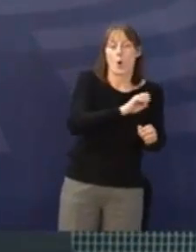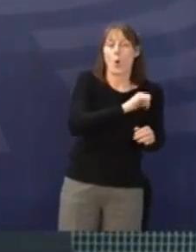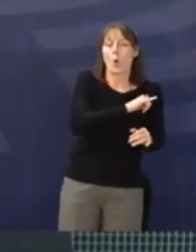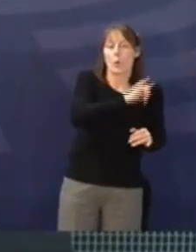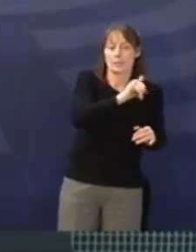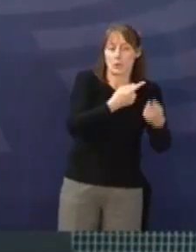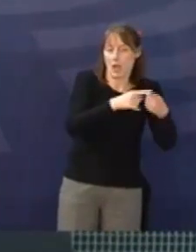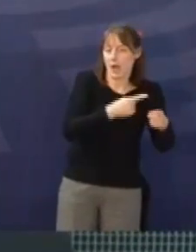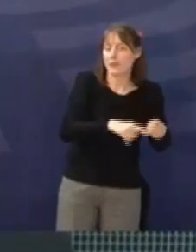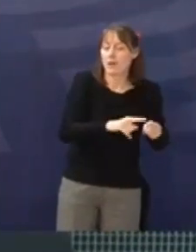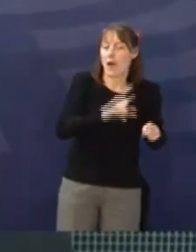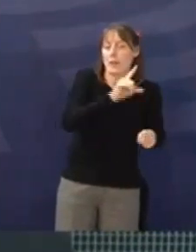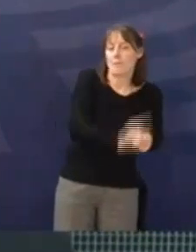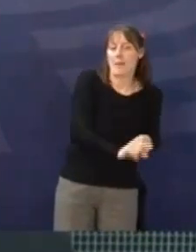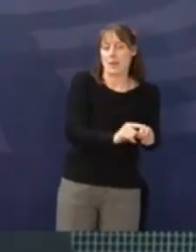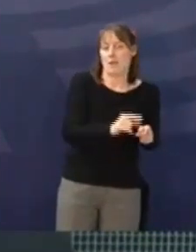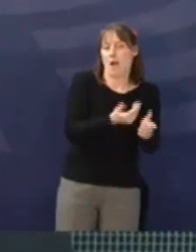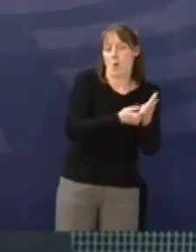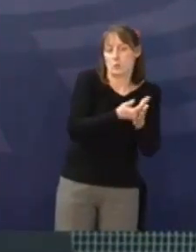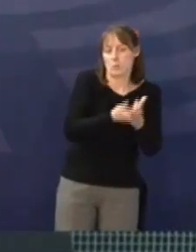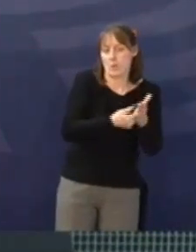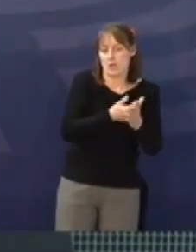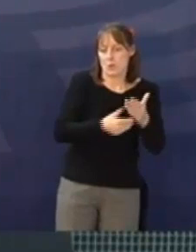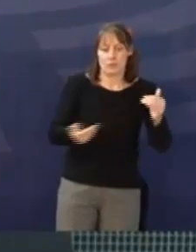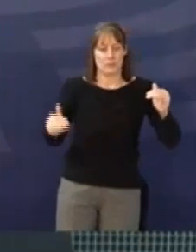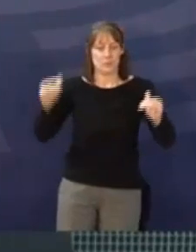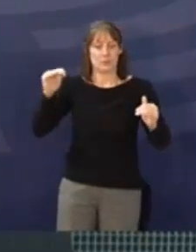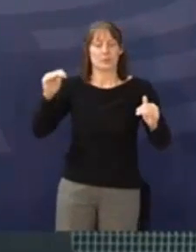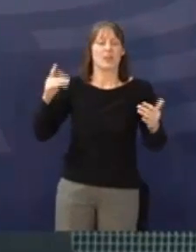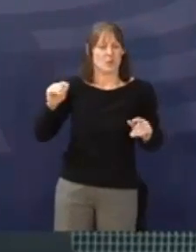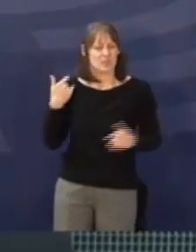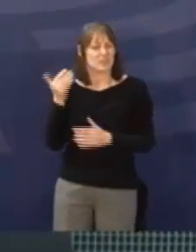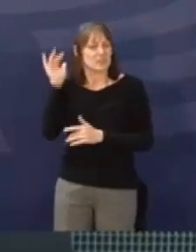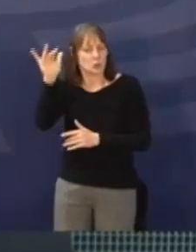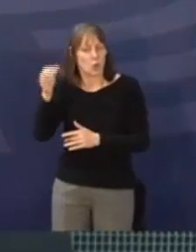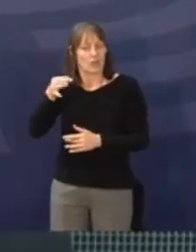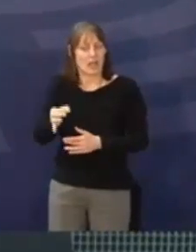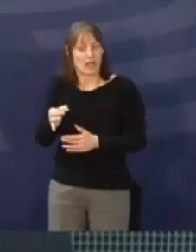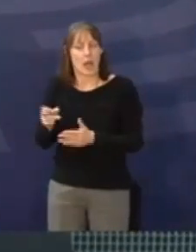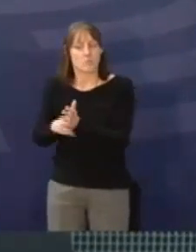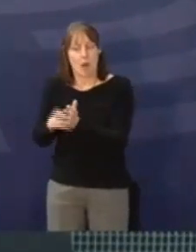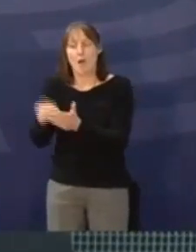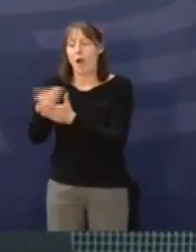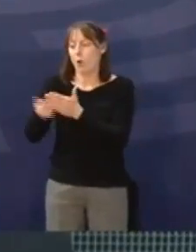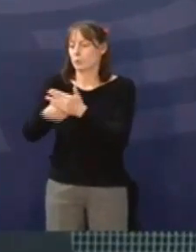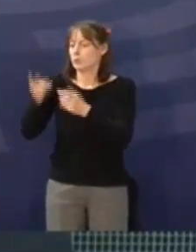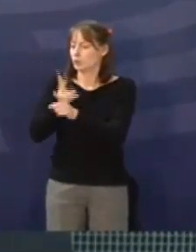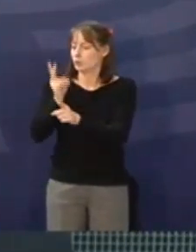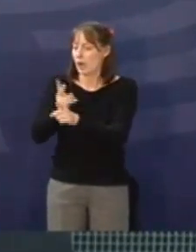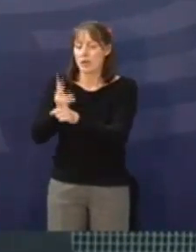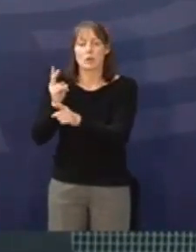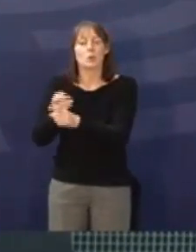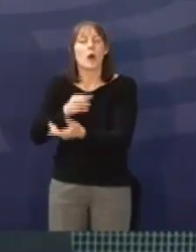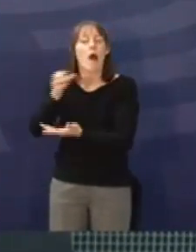wird bei der Pilotenausbildung, dann sieht das sehr danach aus, als ob in Zukunft auch für die Kernmarke die Ausbildungsstandards und damit auch die